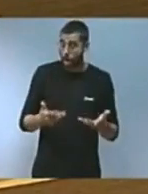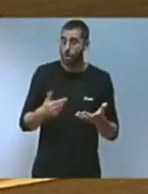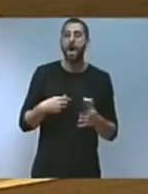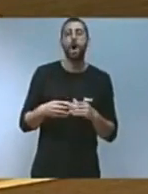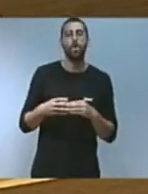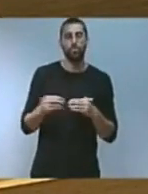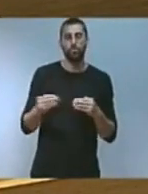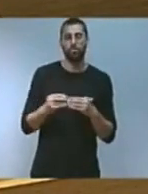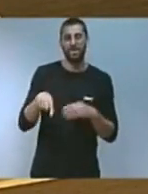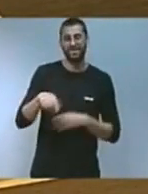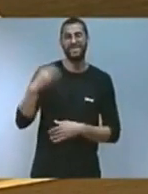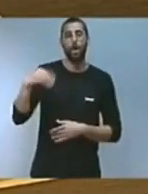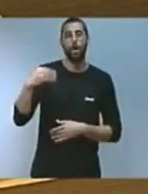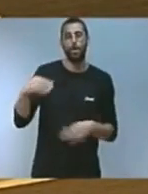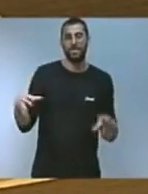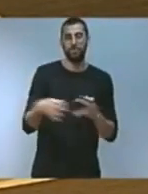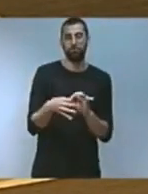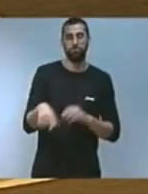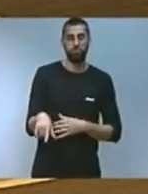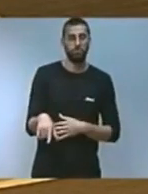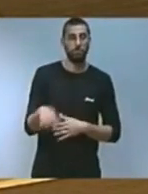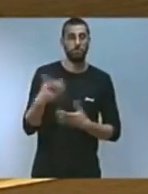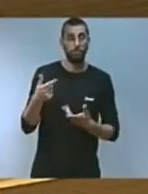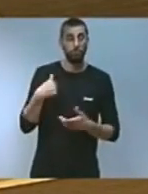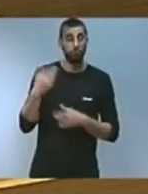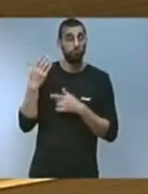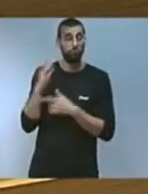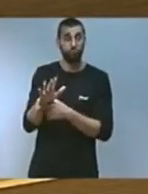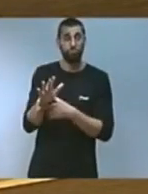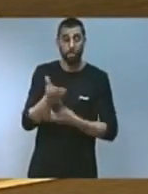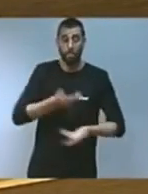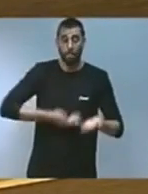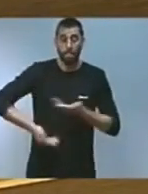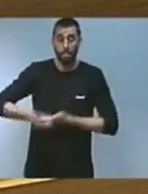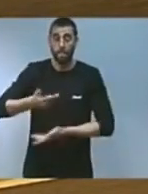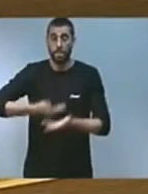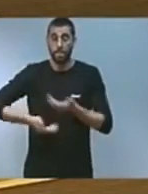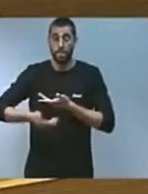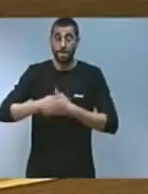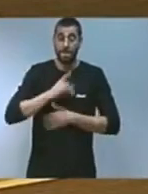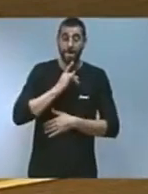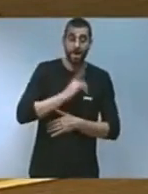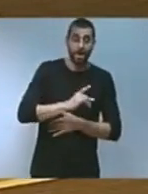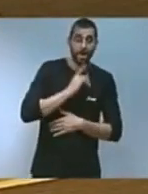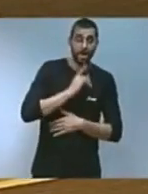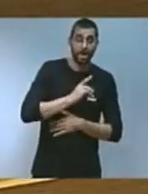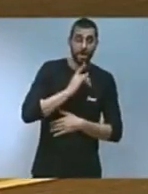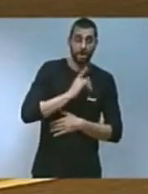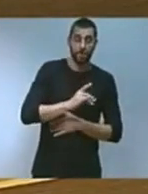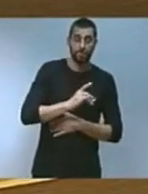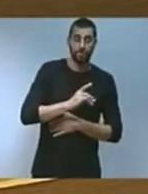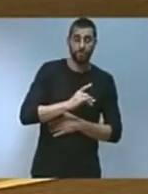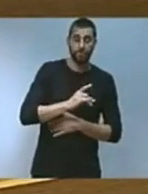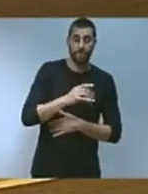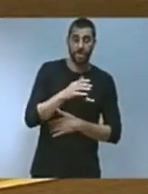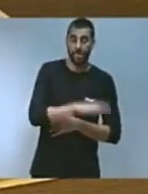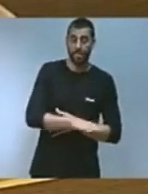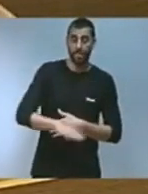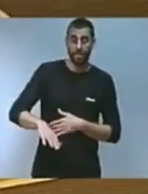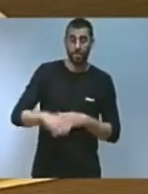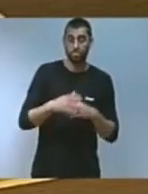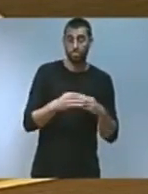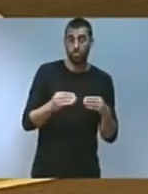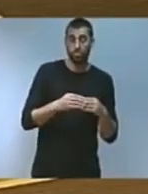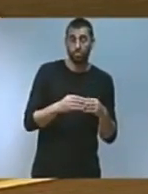joves els proposen que aquestes sinergies que l'energia que gasten els nostres xiquets en dir-nos als